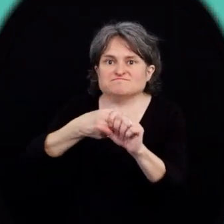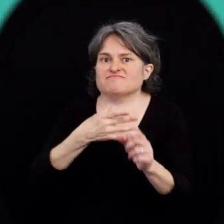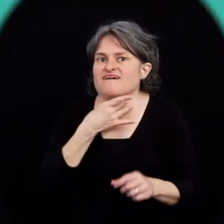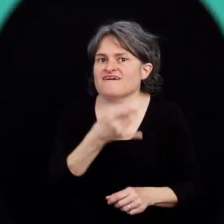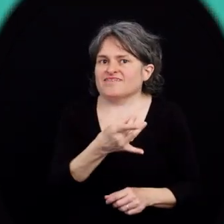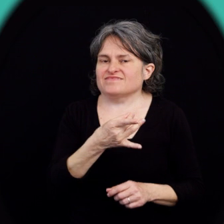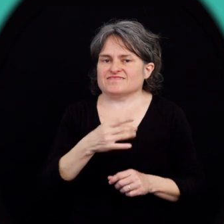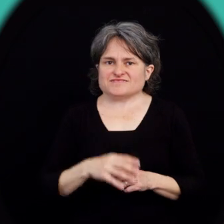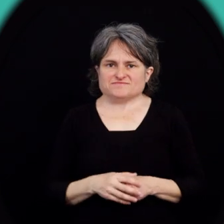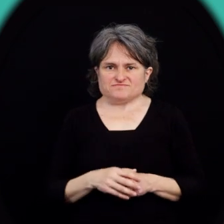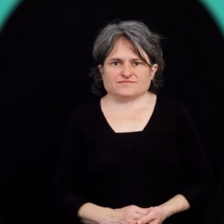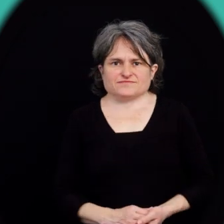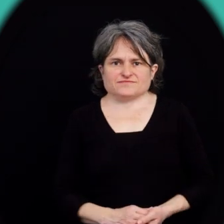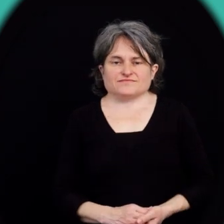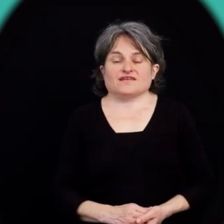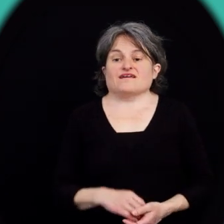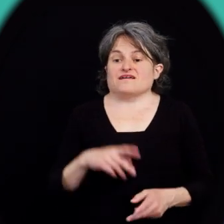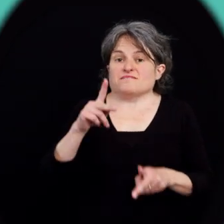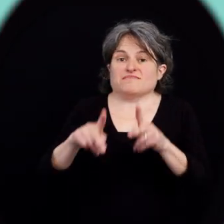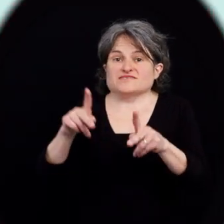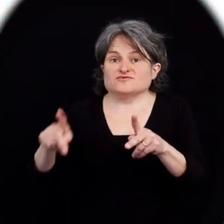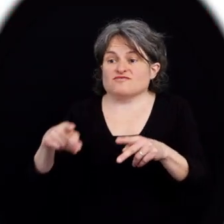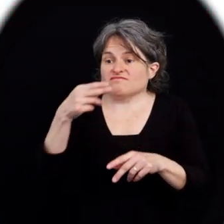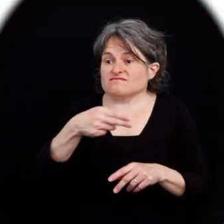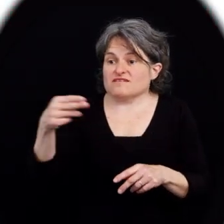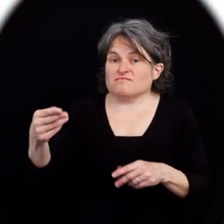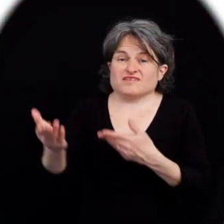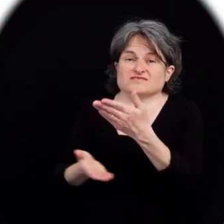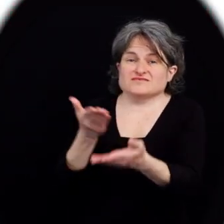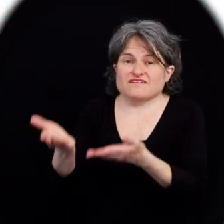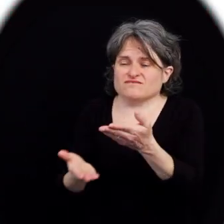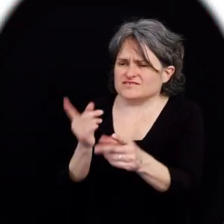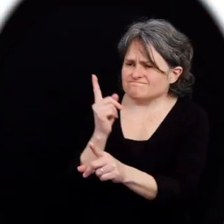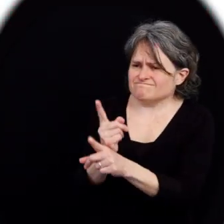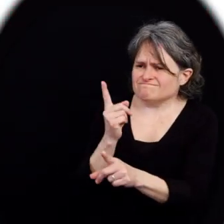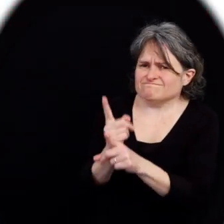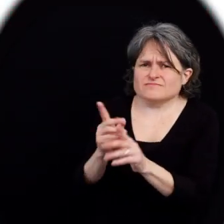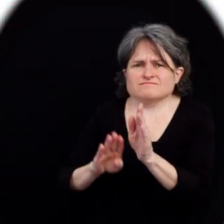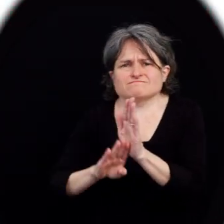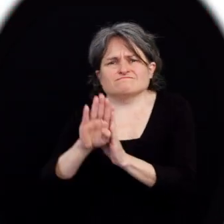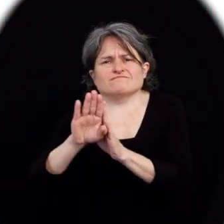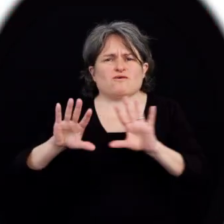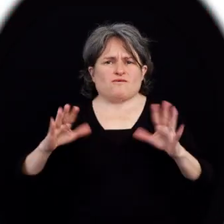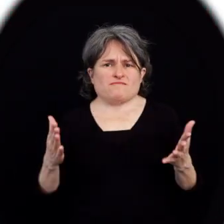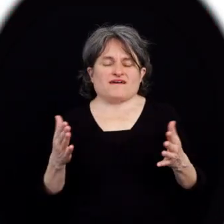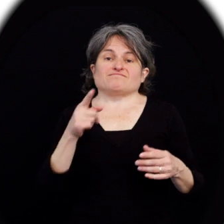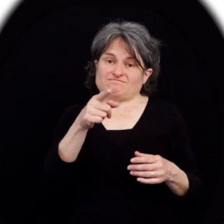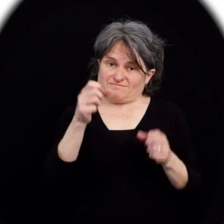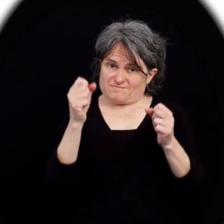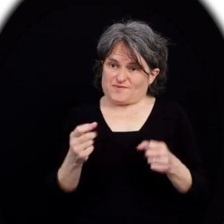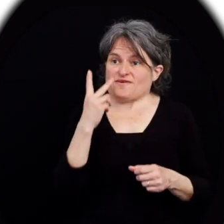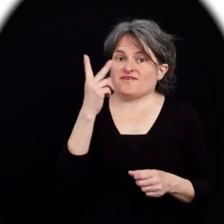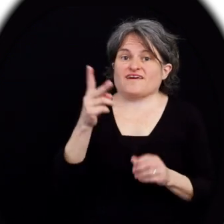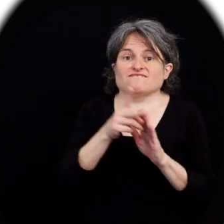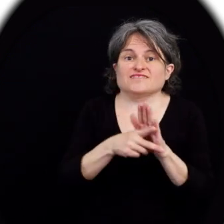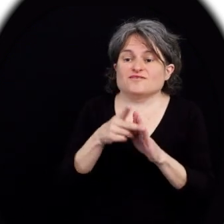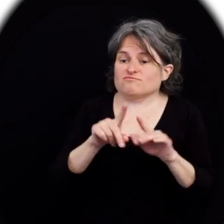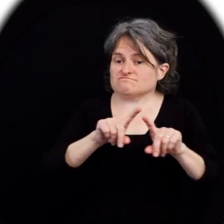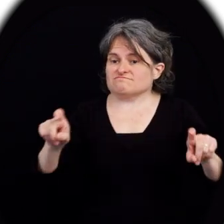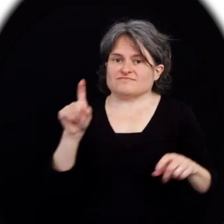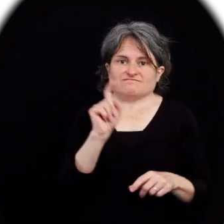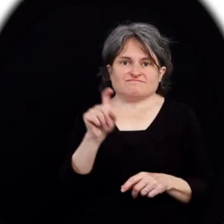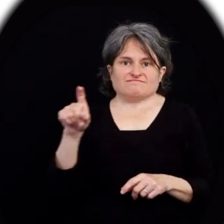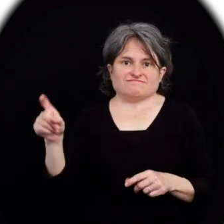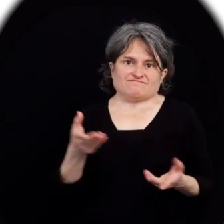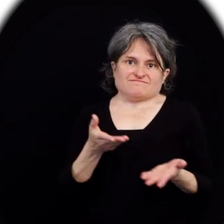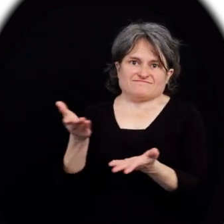déjà fébrile à l'idée de suivre ce nouveau cours. Pour en savoir plus sur les meilleures pratiques à adopter avec des personnes ayant des